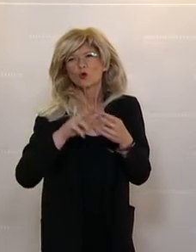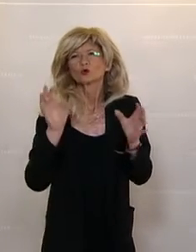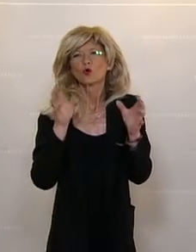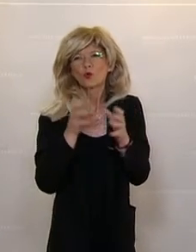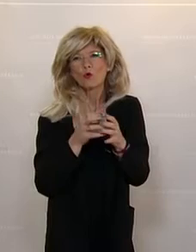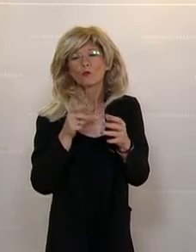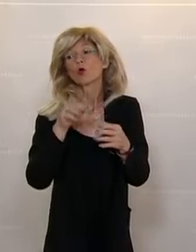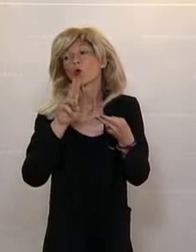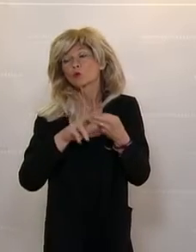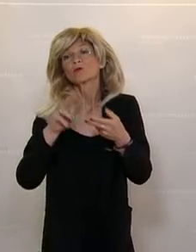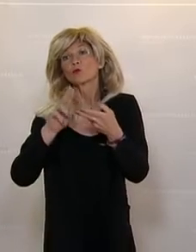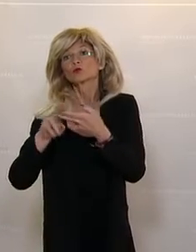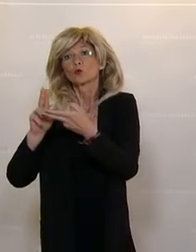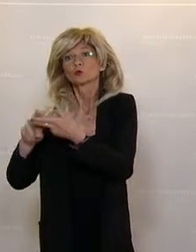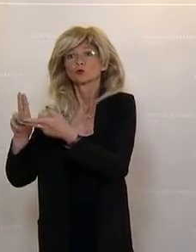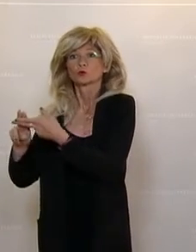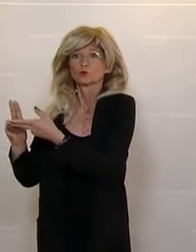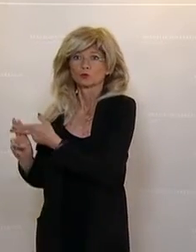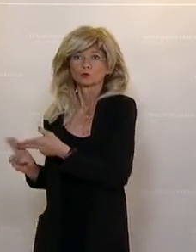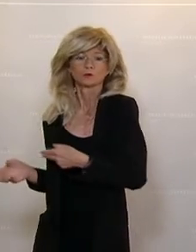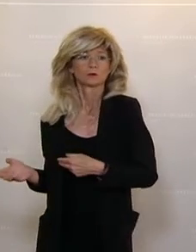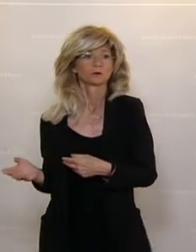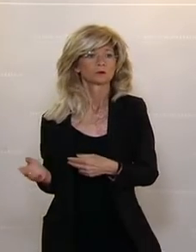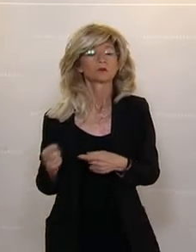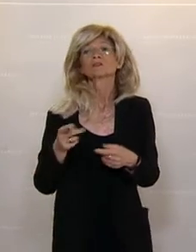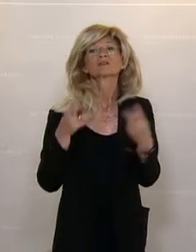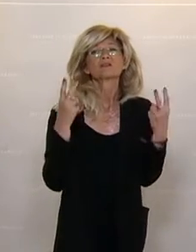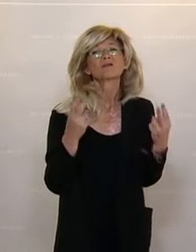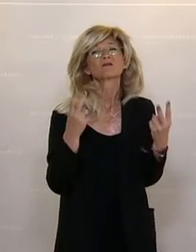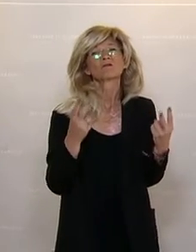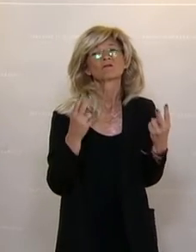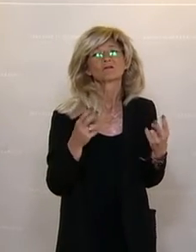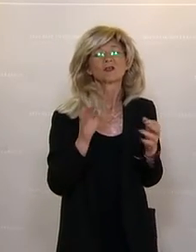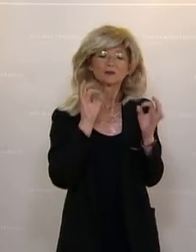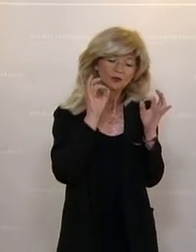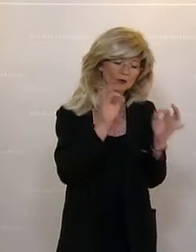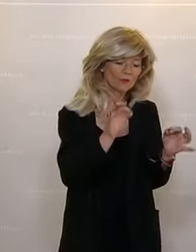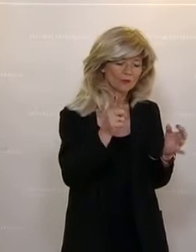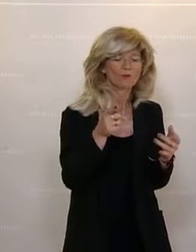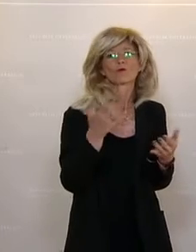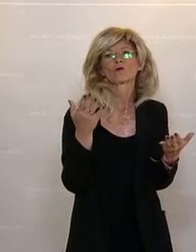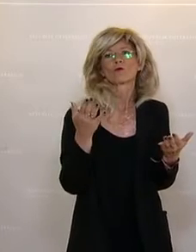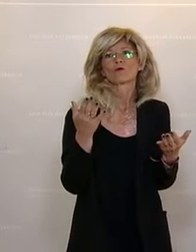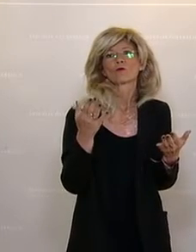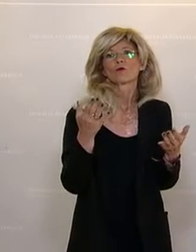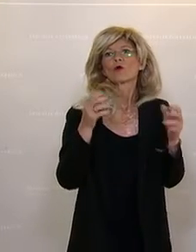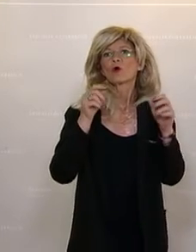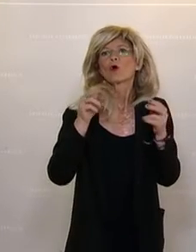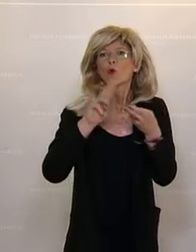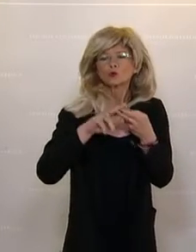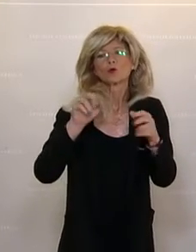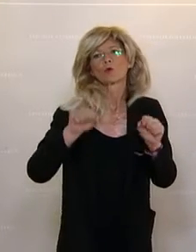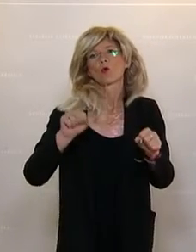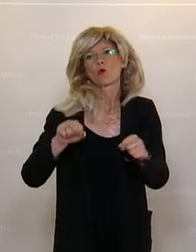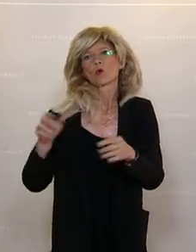und vielmehr, je nachdem, was am Schulstandort wichtig und möglich ist und sinnvoll ist, auch hier Abhilfe geschaffen